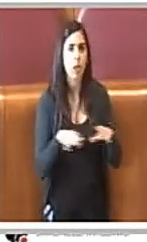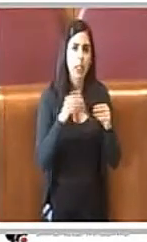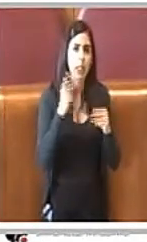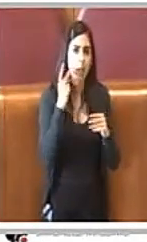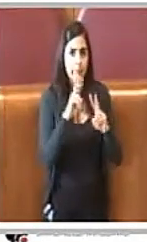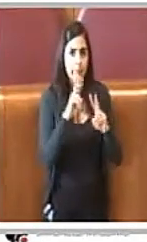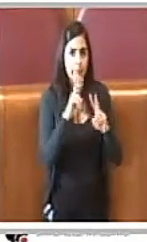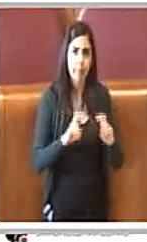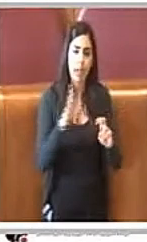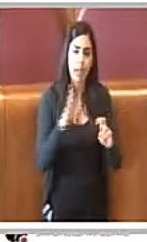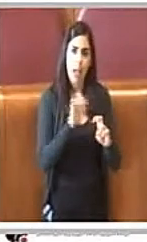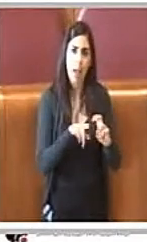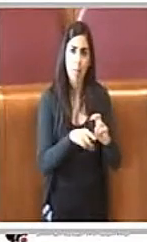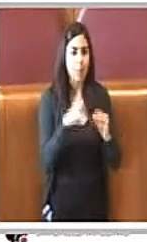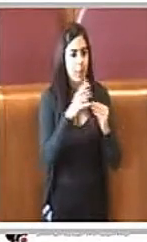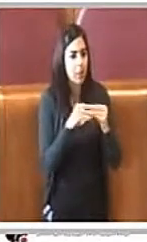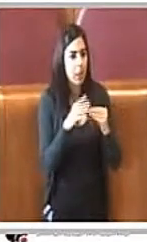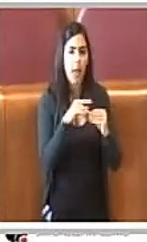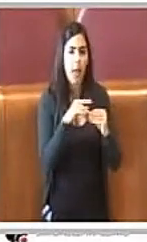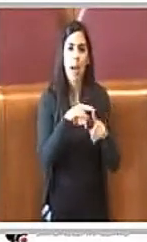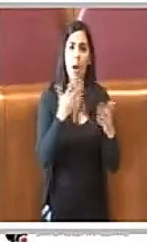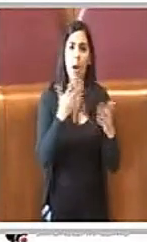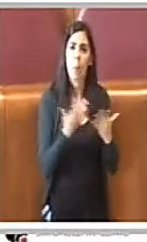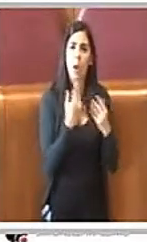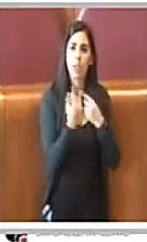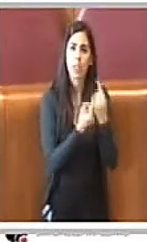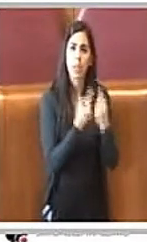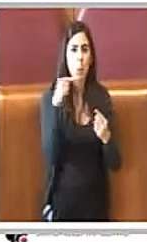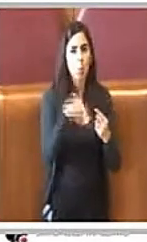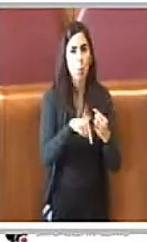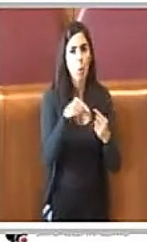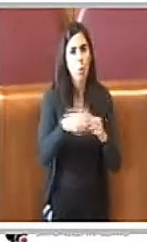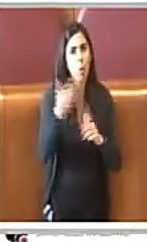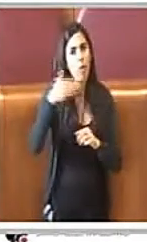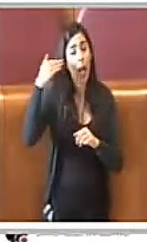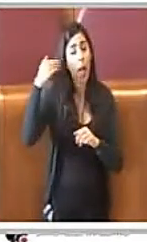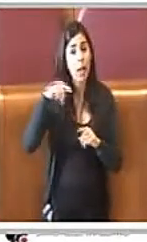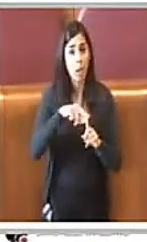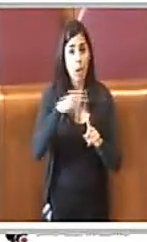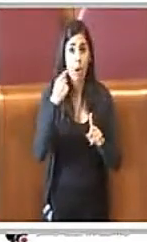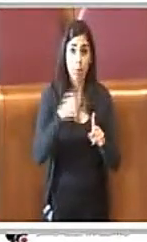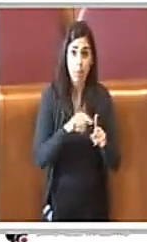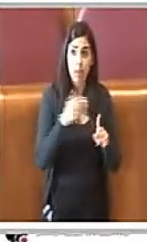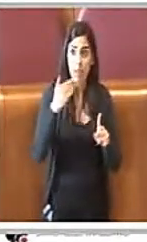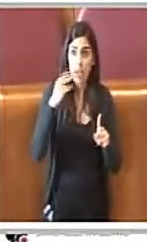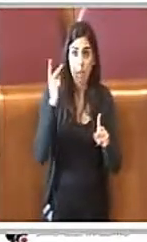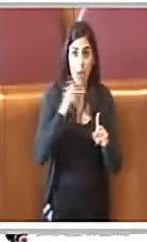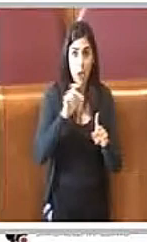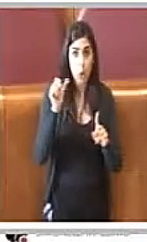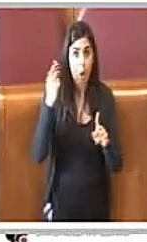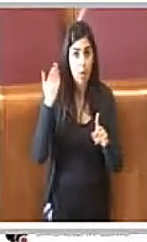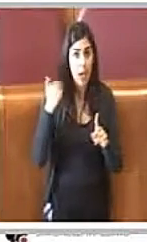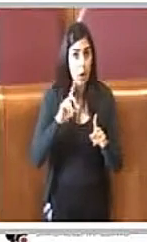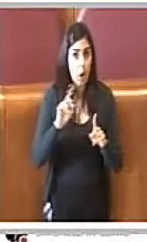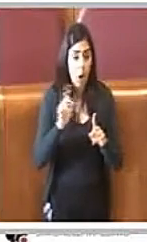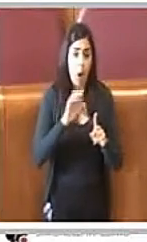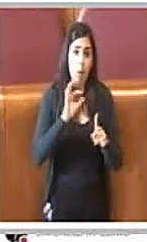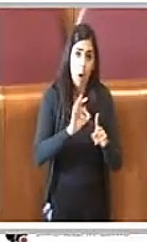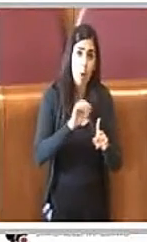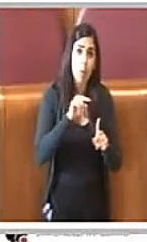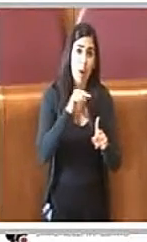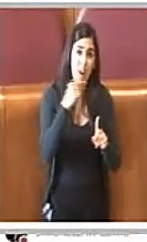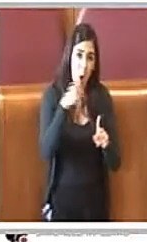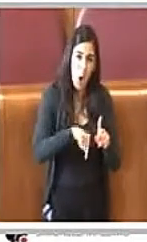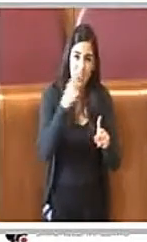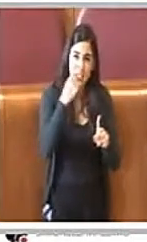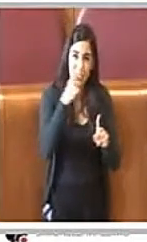riparare situazioni pregresse, più che pregresse perché quella che ci apprezziamo a votare oggi è un debito fuori bilancio che si è